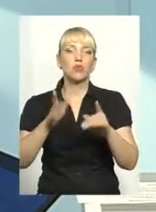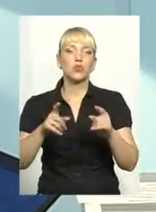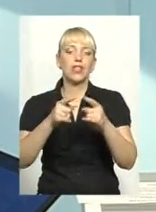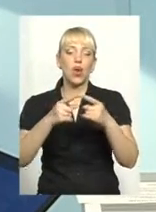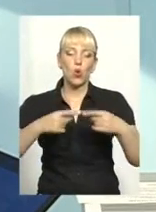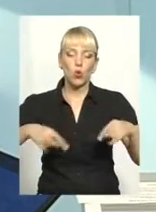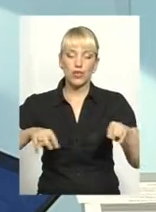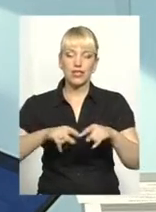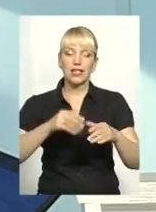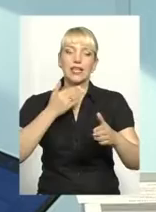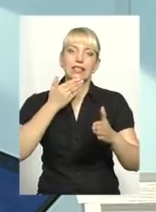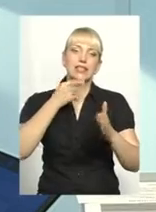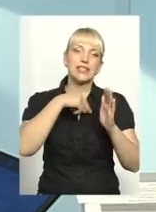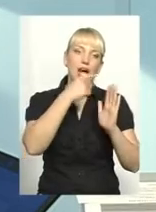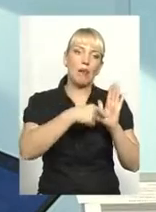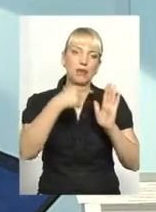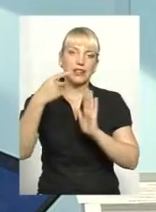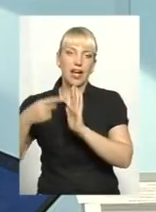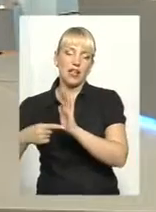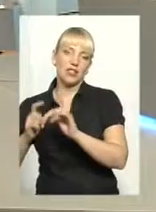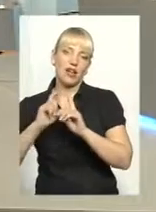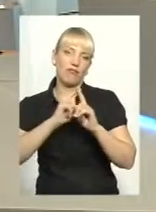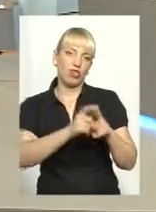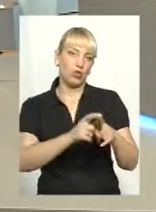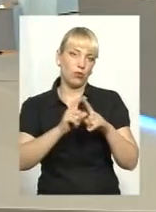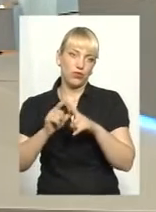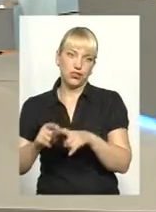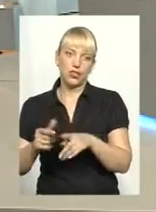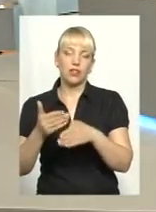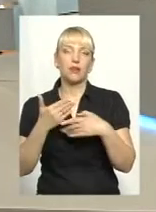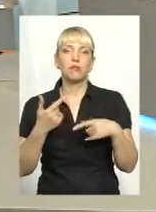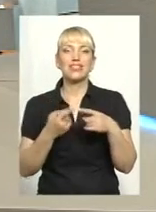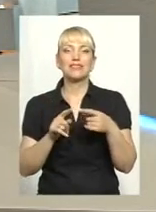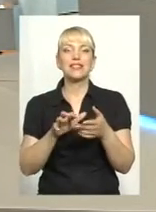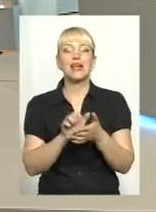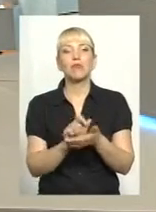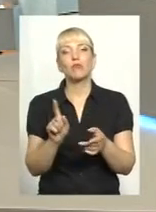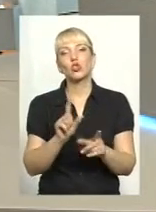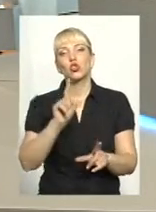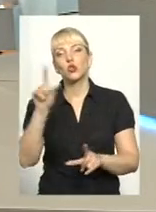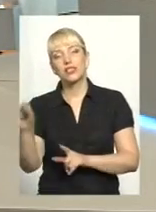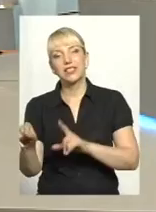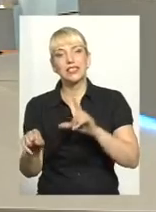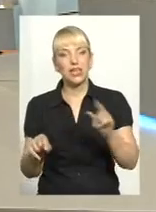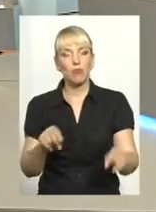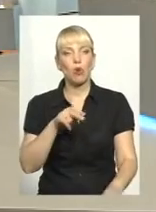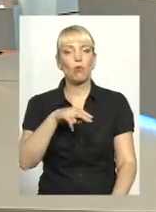розділ запитання-відповіді. Ми саме тим і займаємось з нашими партнерами, що їздимо по